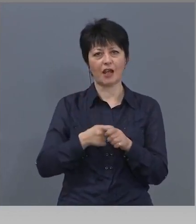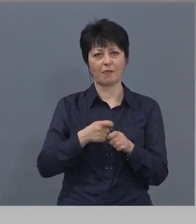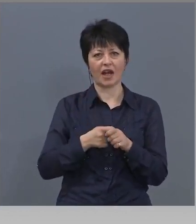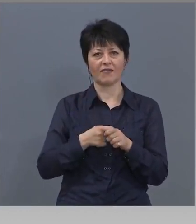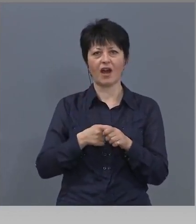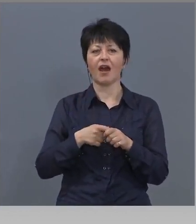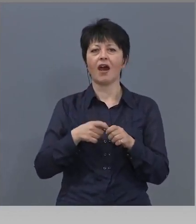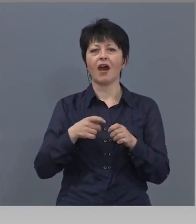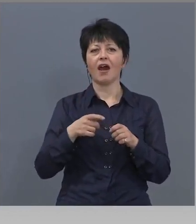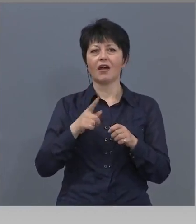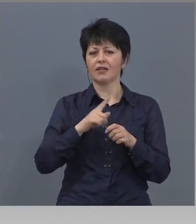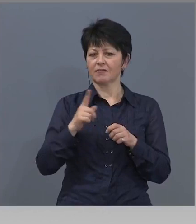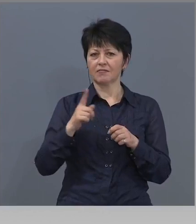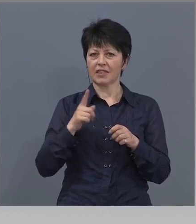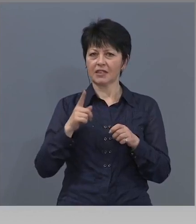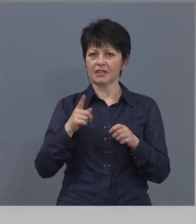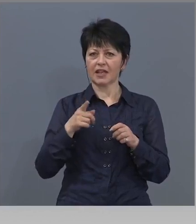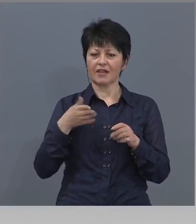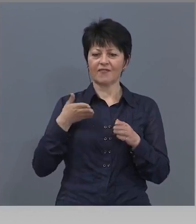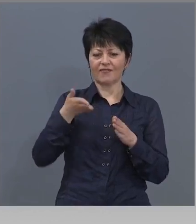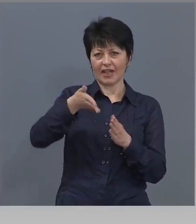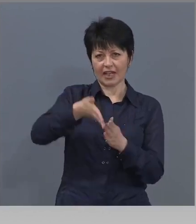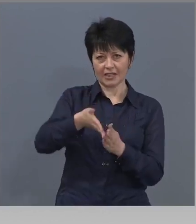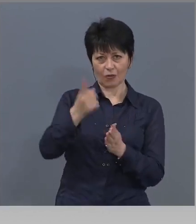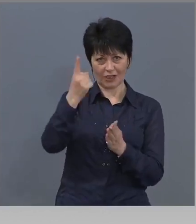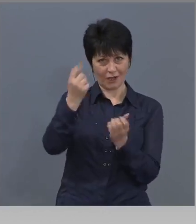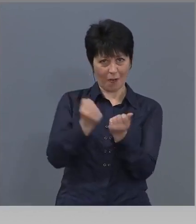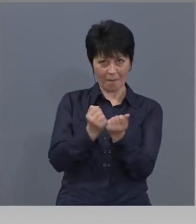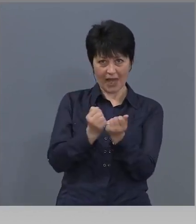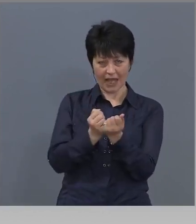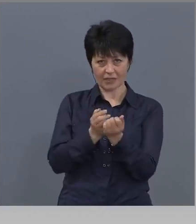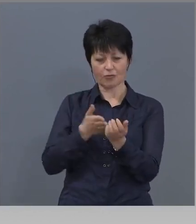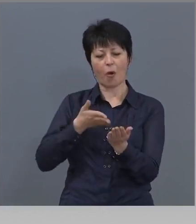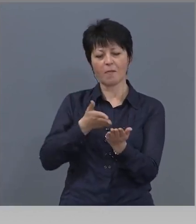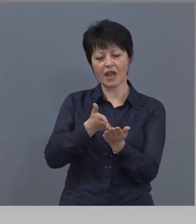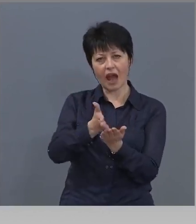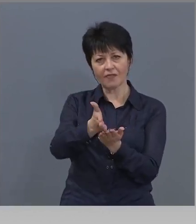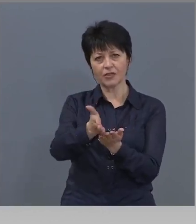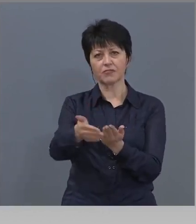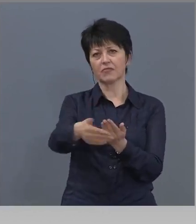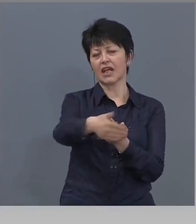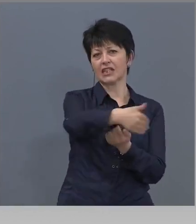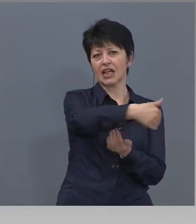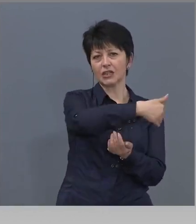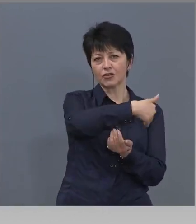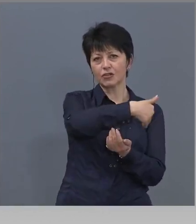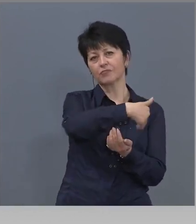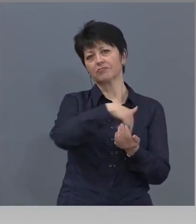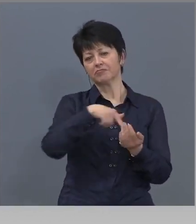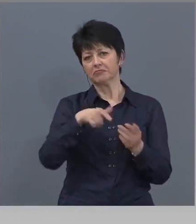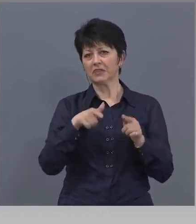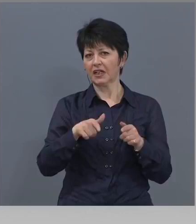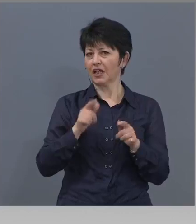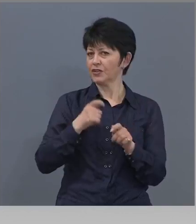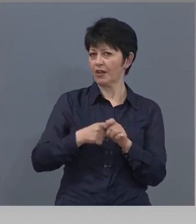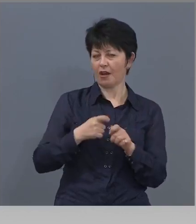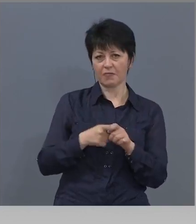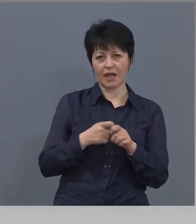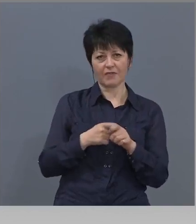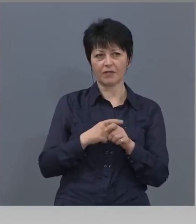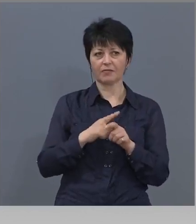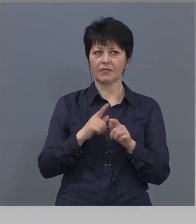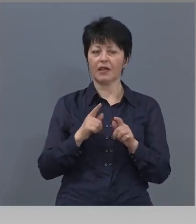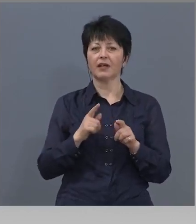потока от хора, да не се засича. Близа се от едно място, минава се пред църквата и се излиза от друго място, така че може би ще направим възможно да няма